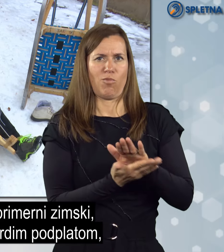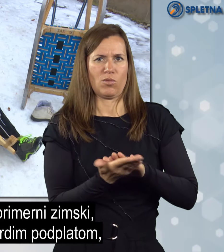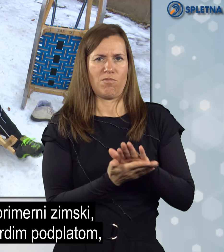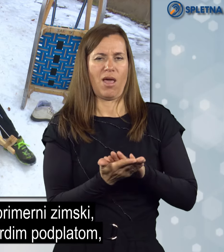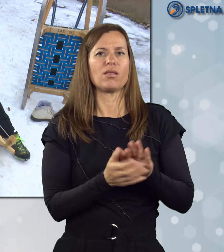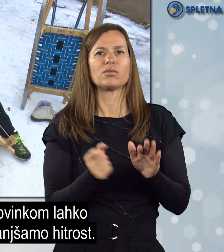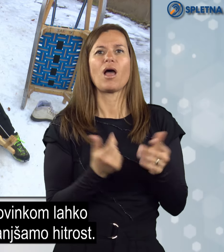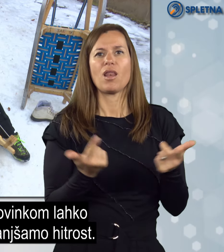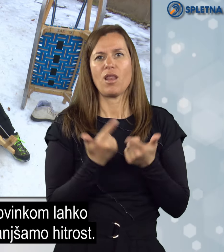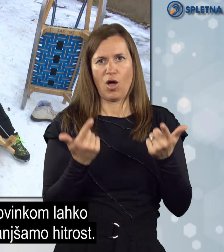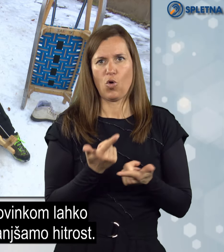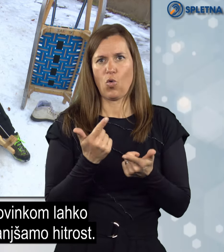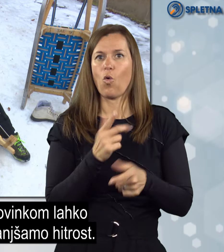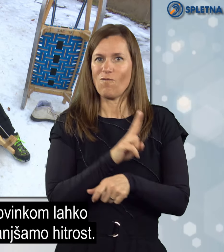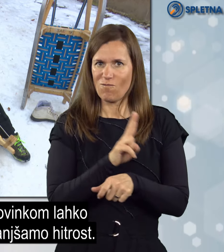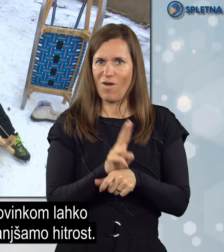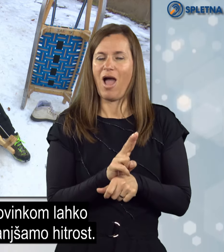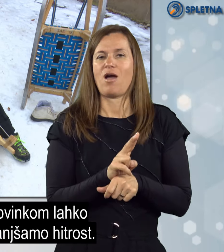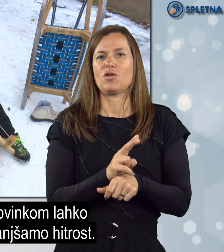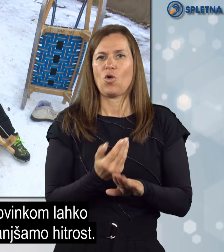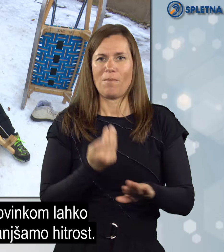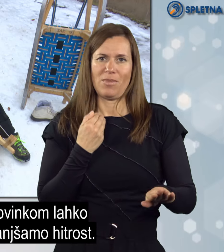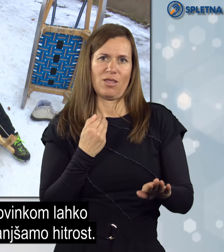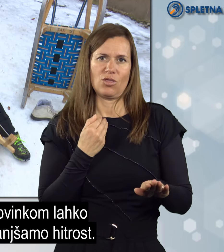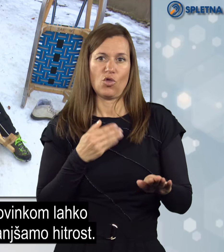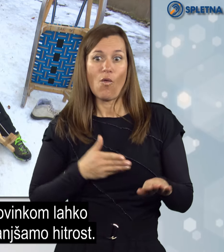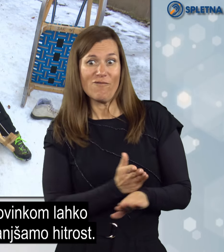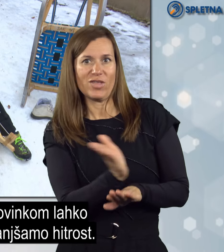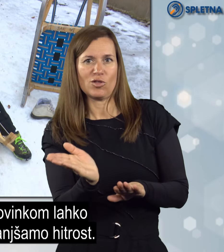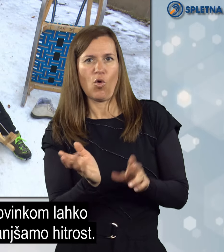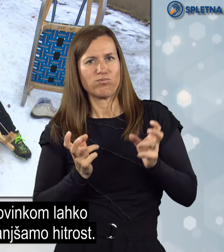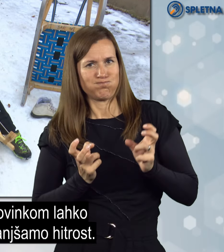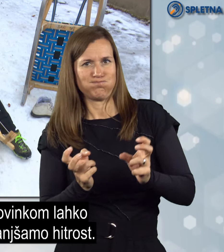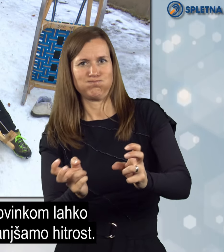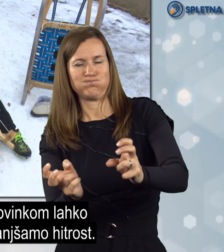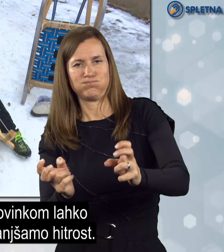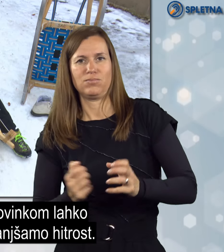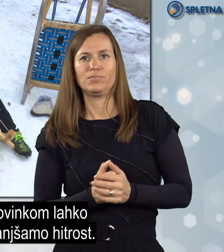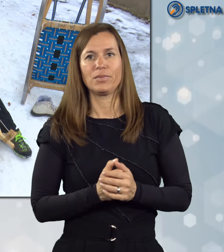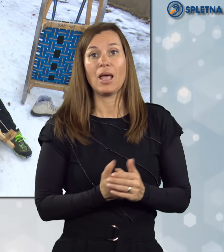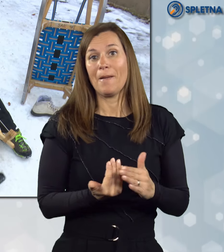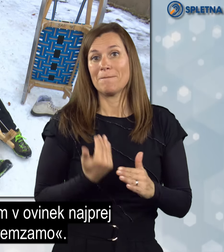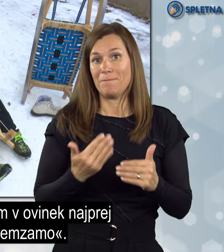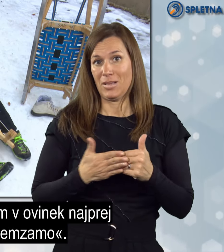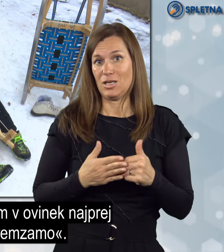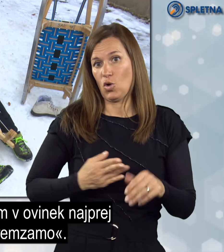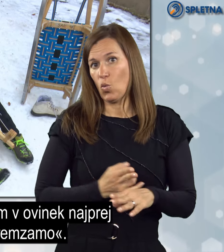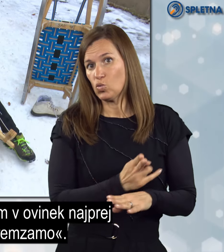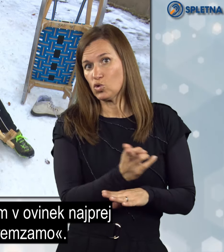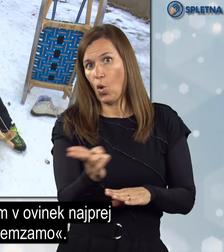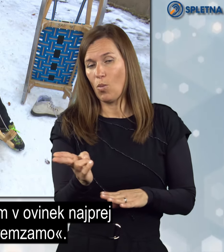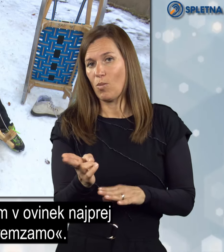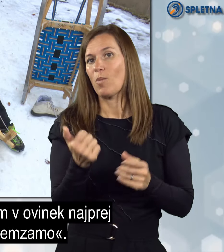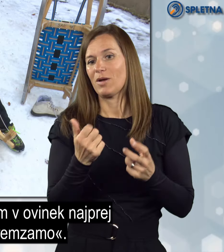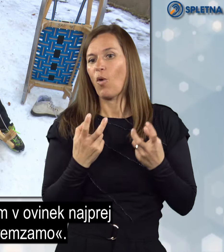platem, zato, da se lahko varno pred ovinkom zmanjšamo hitrost. Pri vstopu ovinek